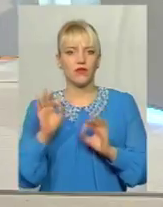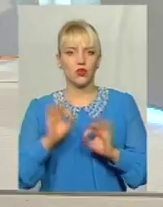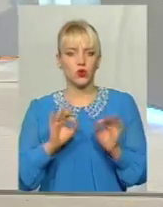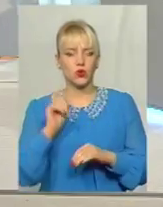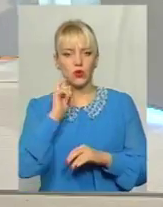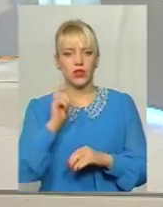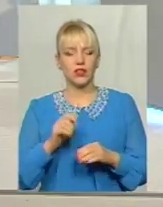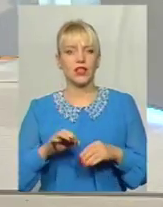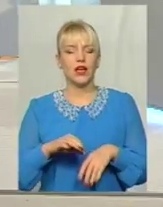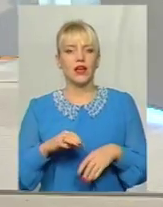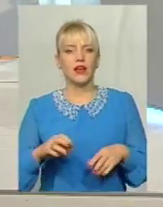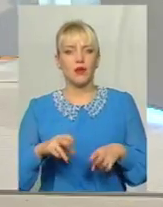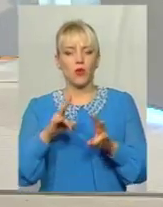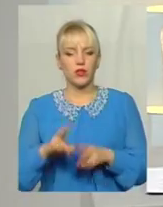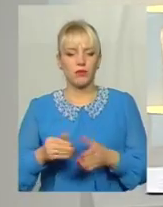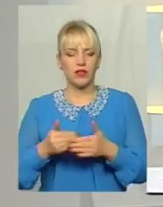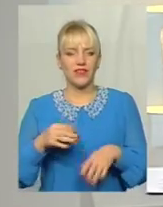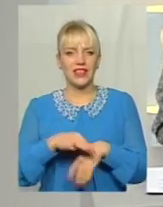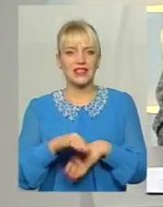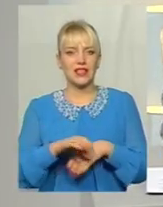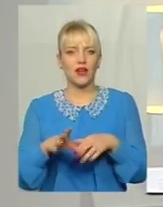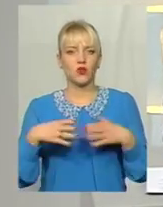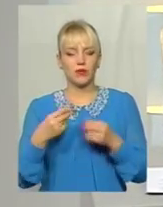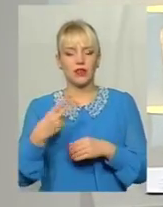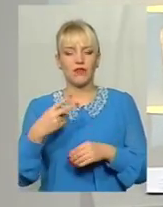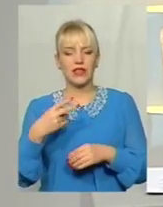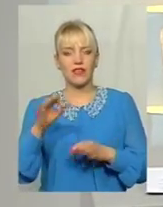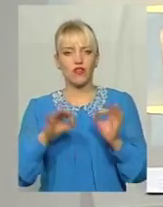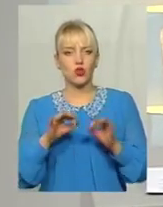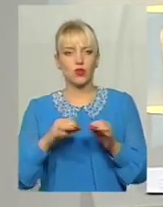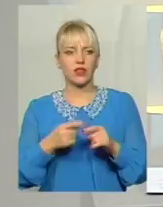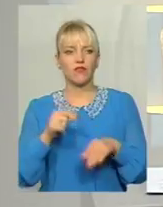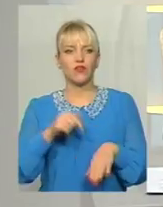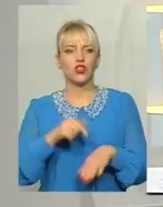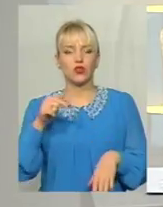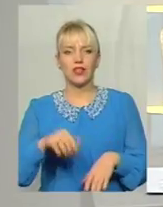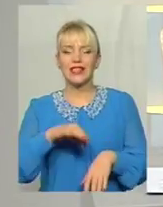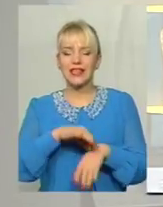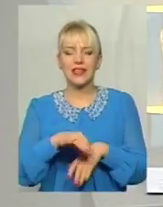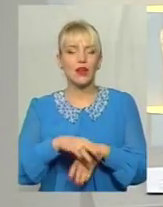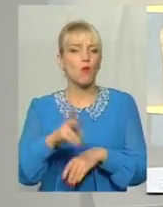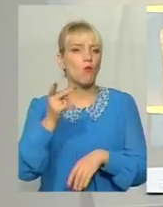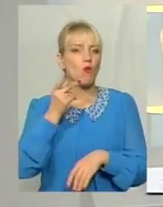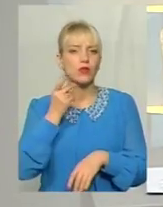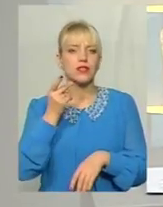потипають від насилля в сім'ї 20% з них відчувають тиранію постійно І тільки 2%